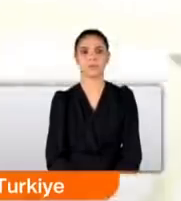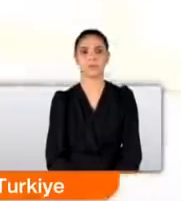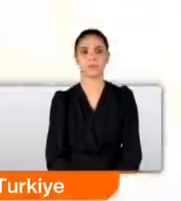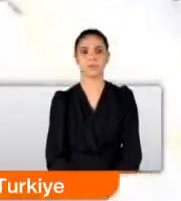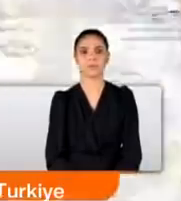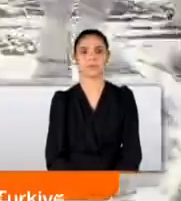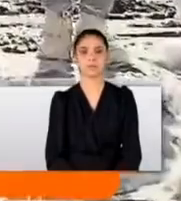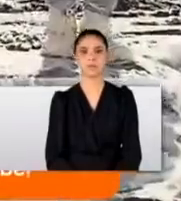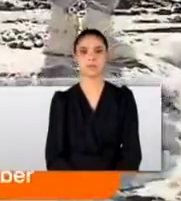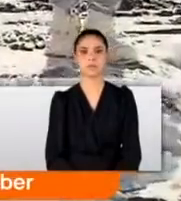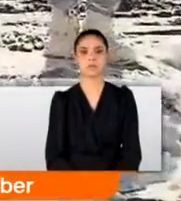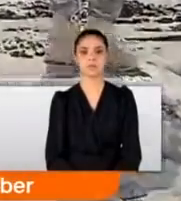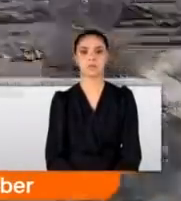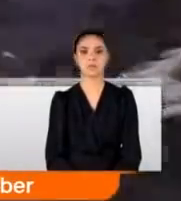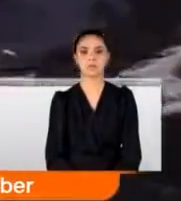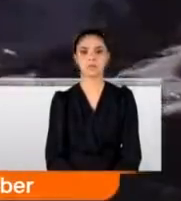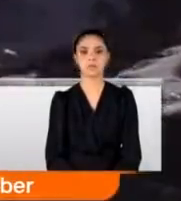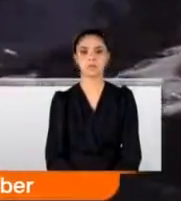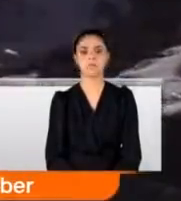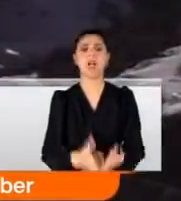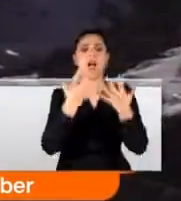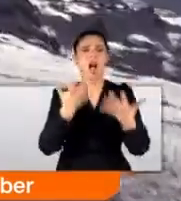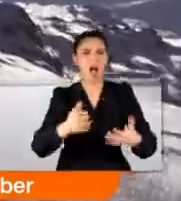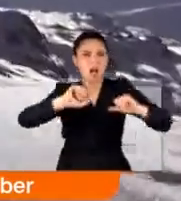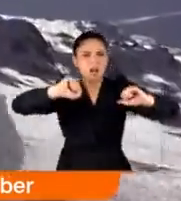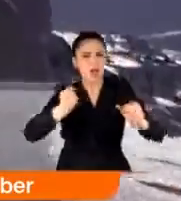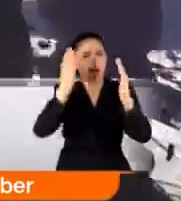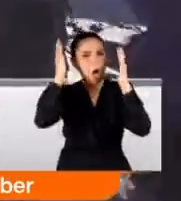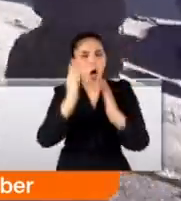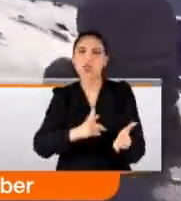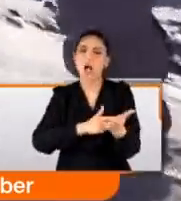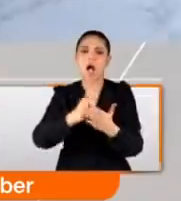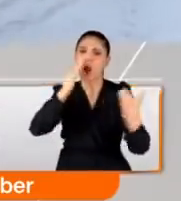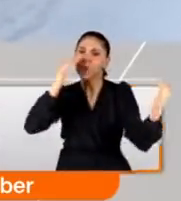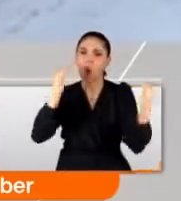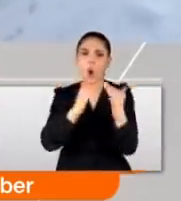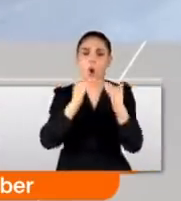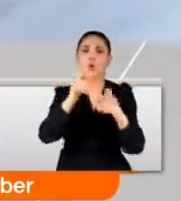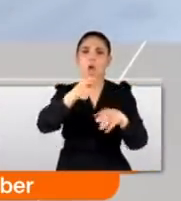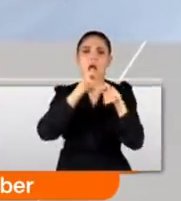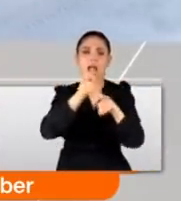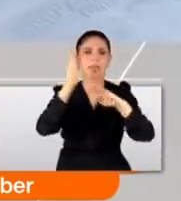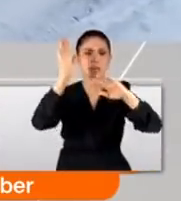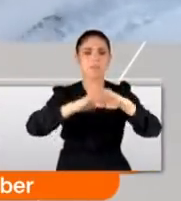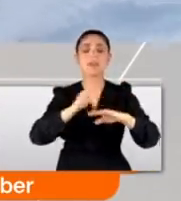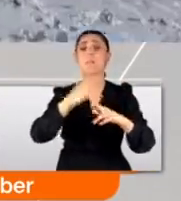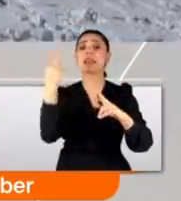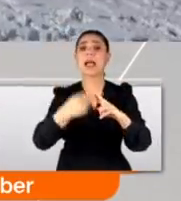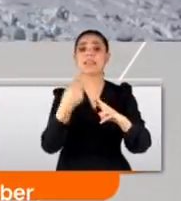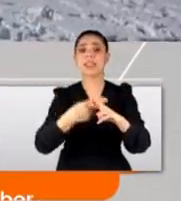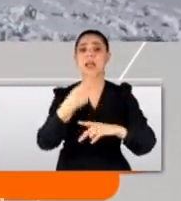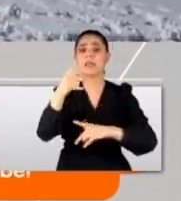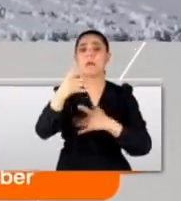Allah Türk komandosunu korusun! Çal! Ağır kış koşullarında araziye uyum sağlamaya yönelik eğitimlerin yapıldığı tatbikat